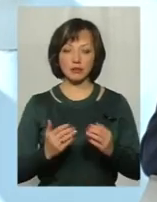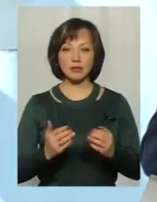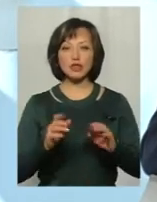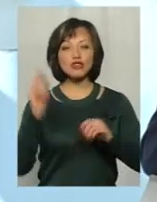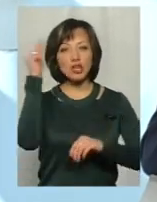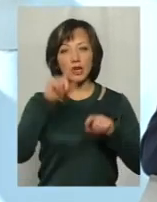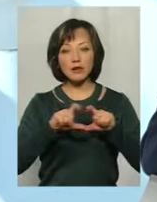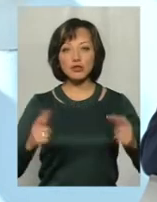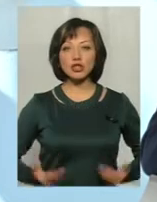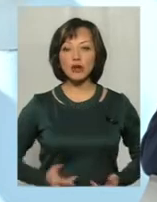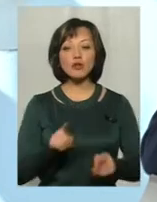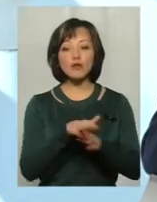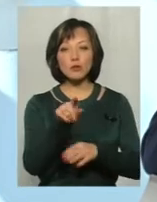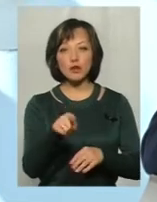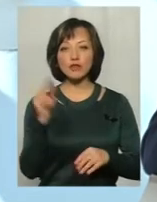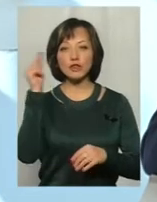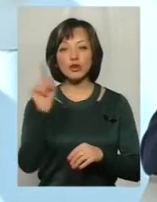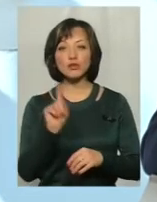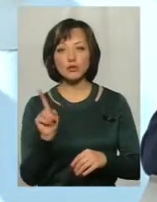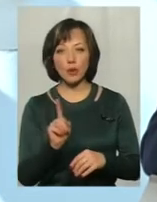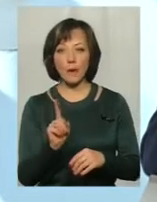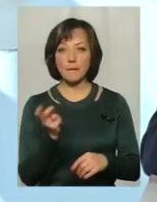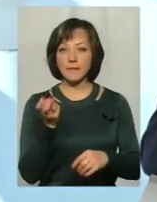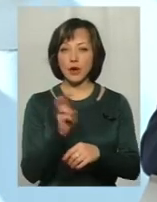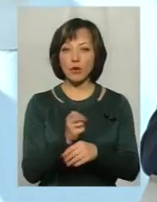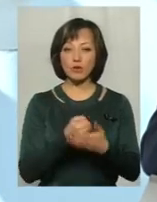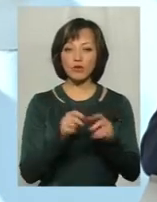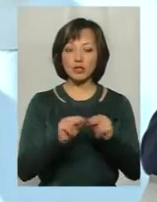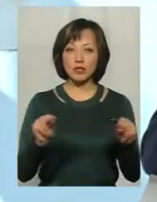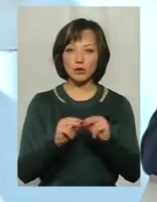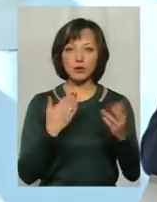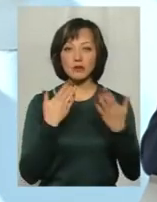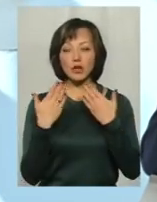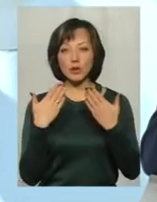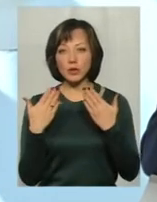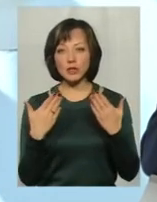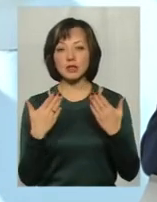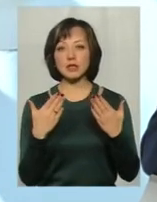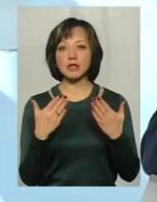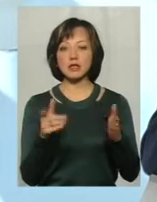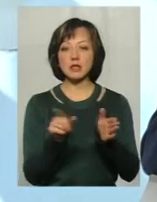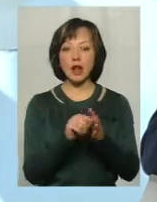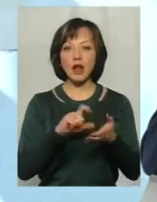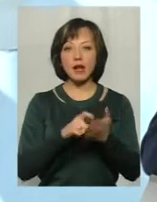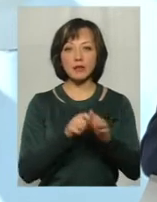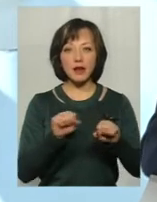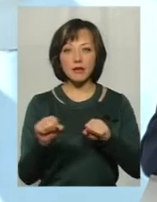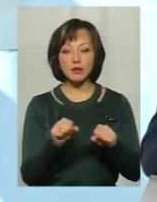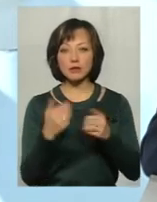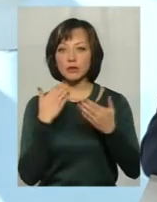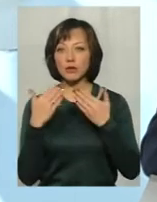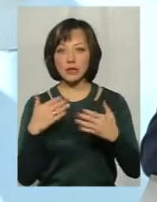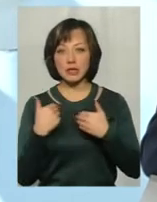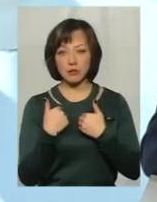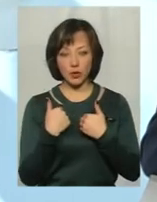Тобто, що відбувається в школі, що діти вчать, вони приходять до вчителів, вони спілкуються, вони спілкуються з класним керівником, вони спілкуються